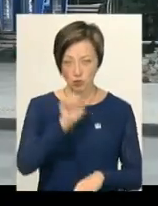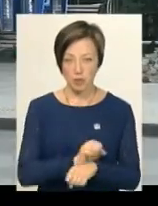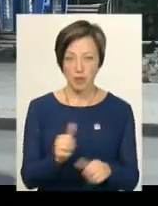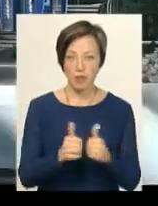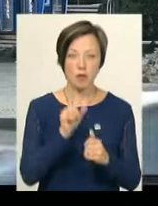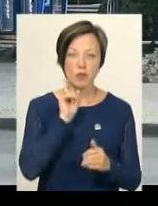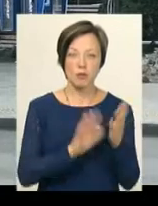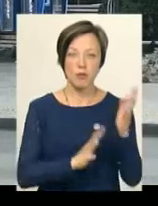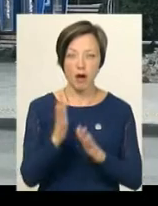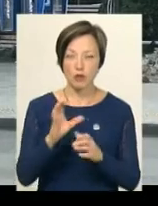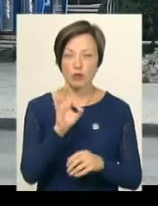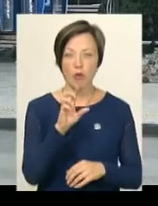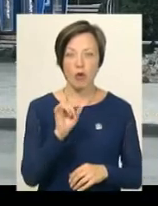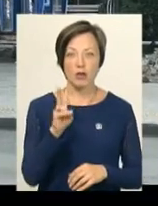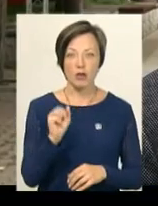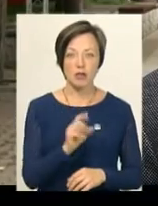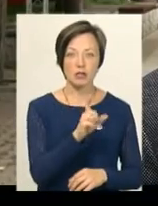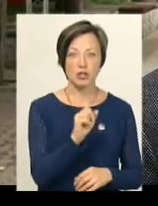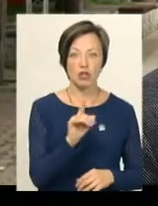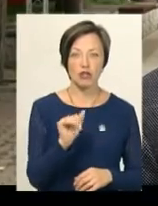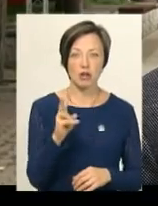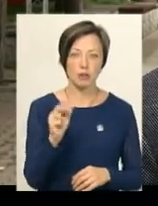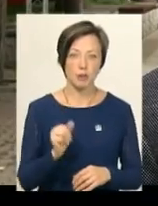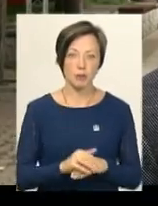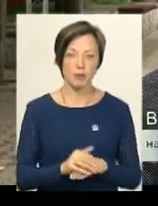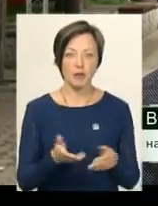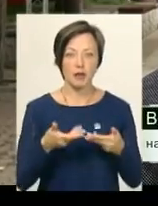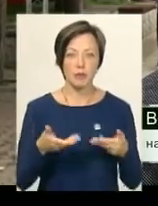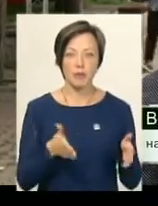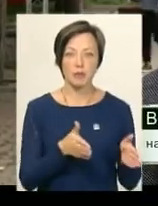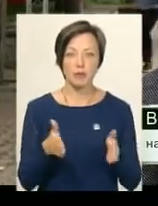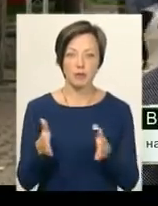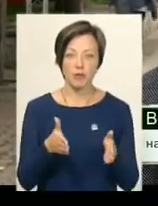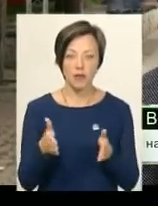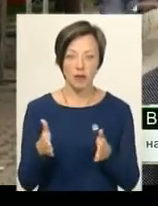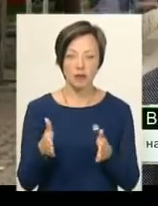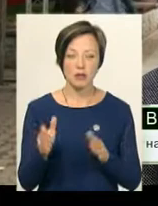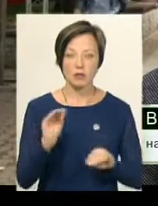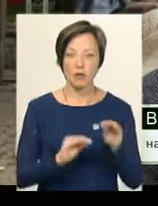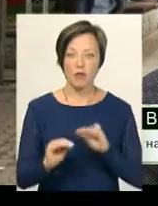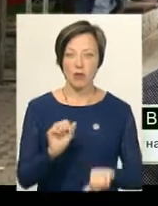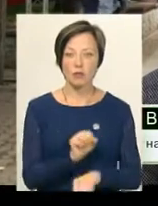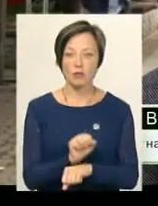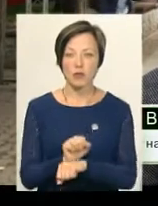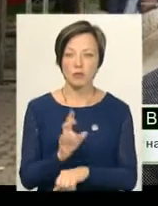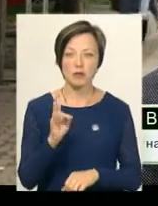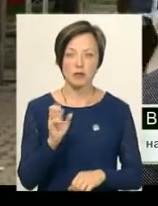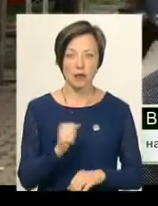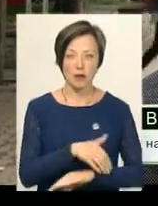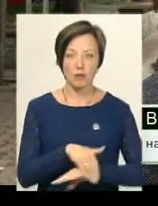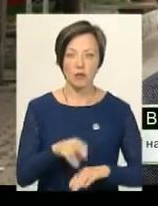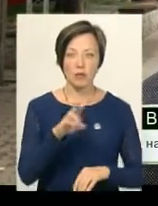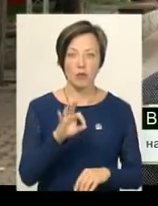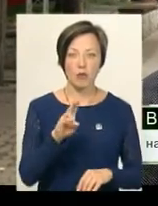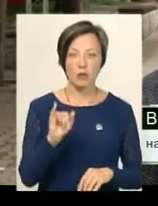молодіжного парку на Соборній та на Зарічанській. Ми підготували закладні і змонтували зупинки на вулиці